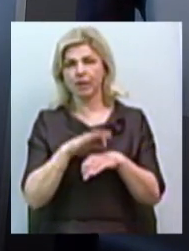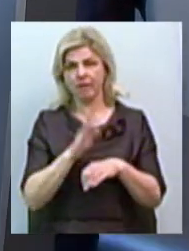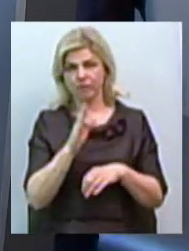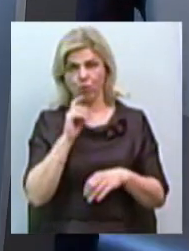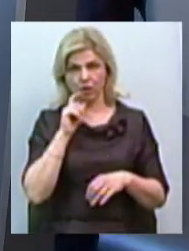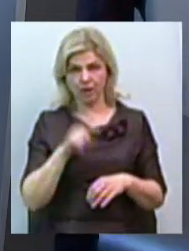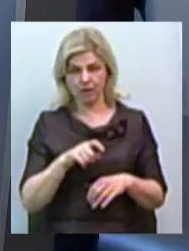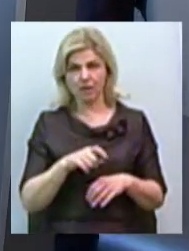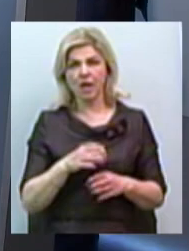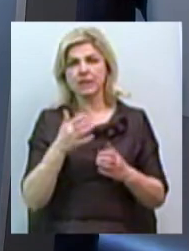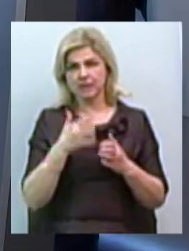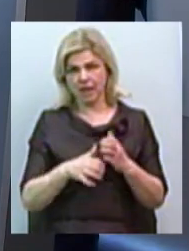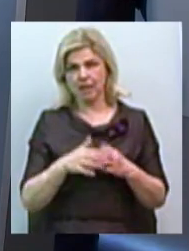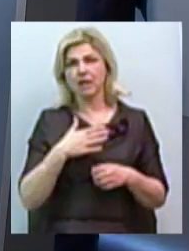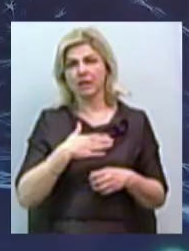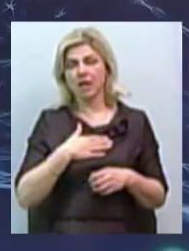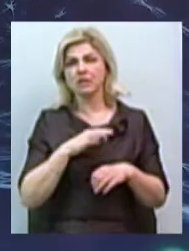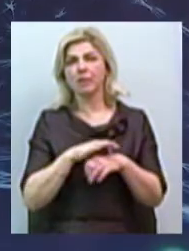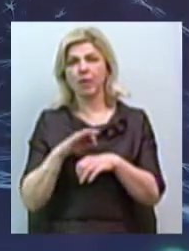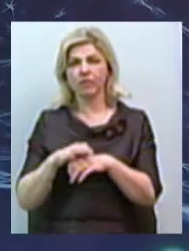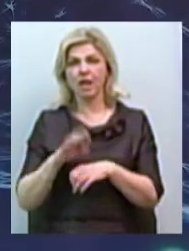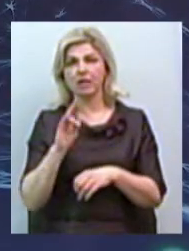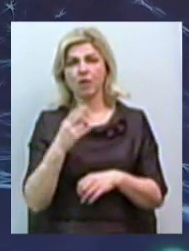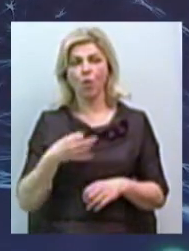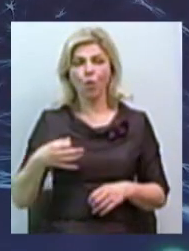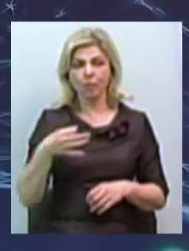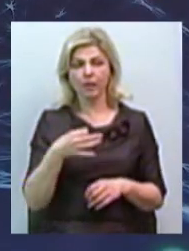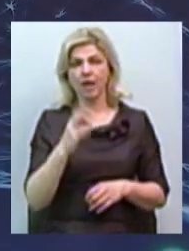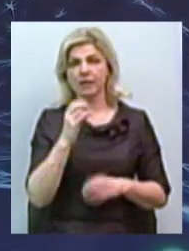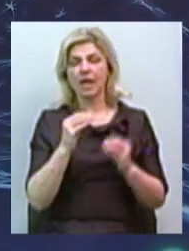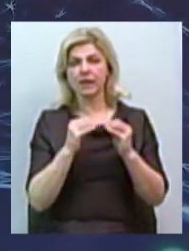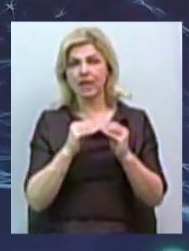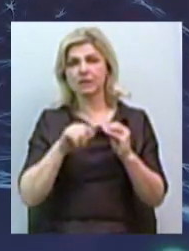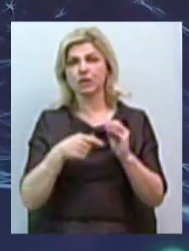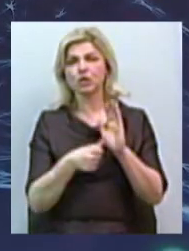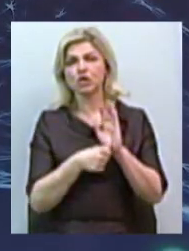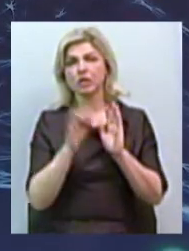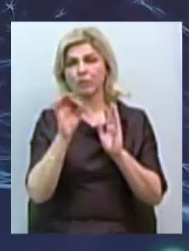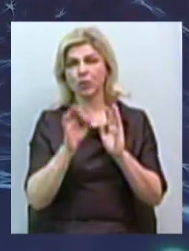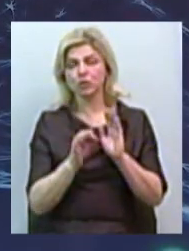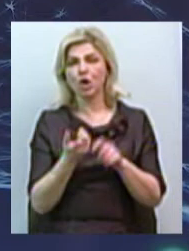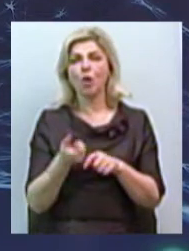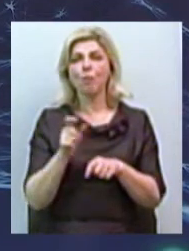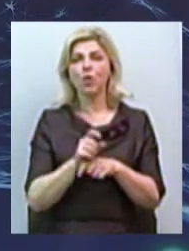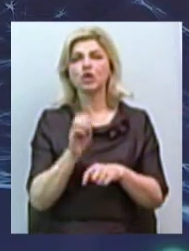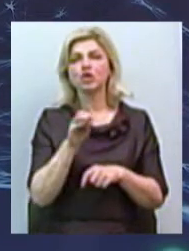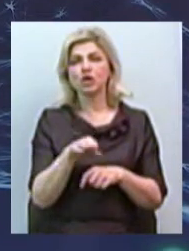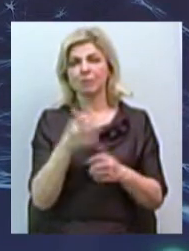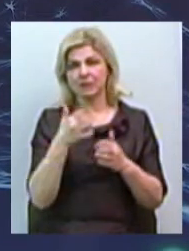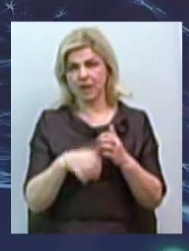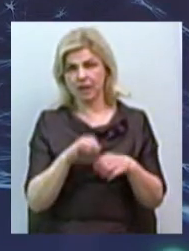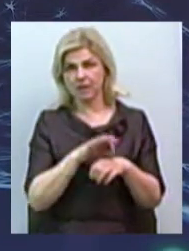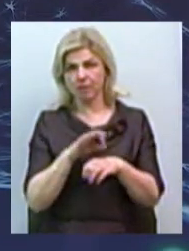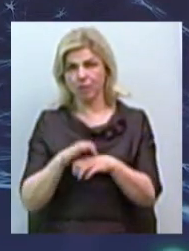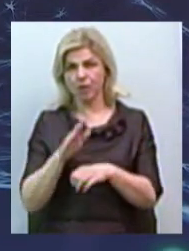В среднем наша заболеваемость по Миколаївській області на 10,6% більше, ніж середня заболеваемость по Україні.